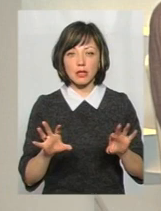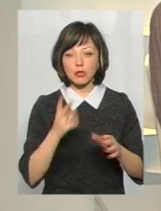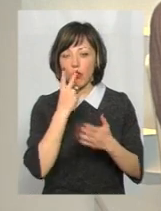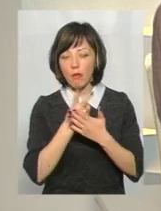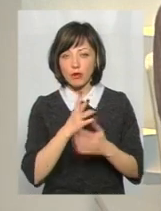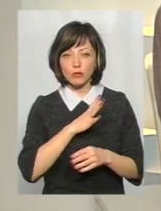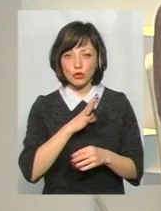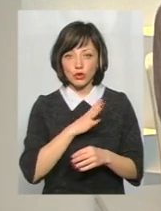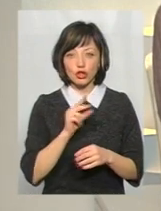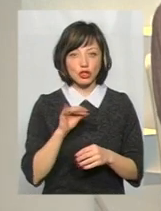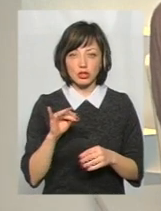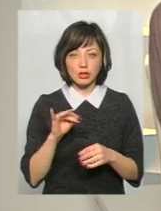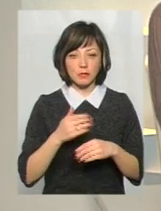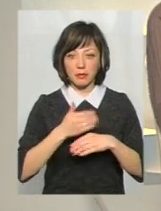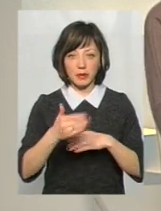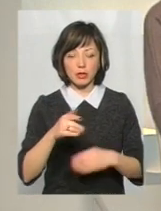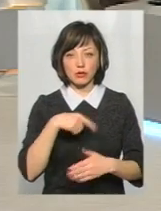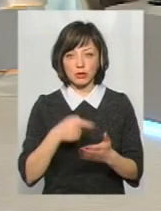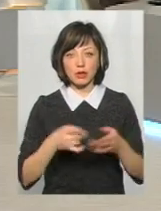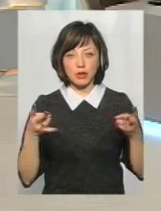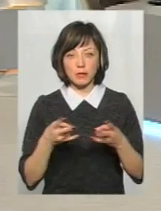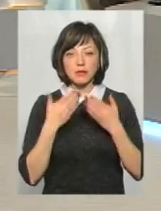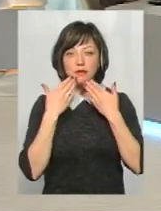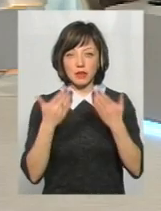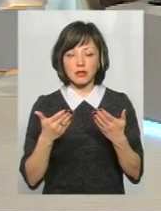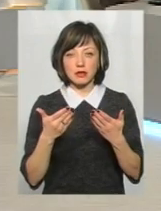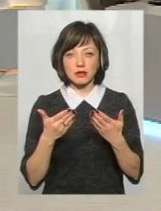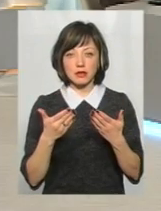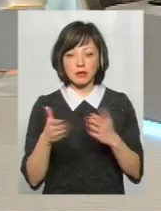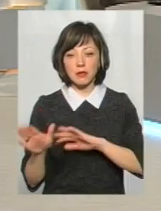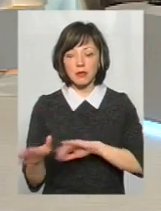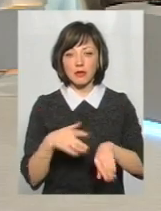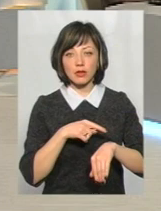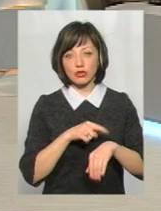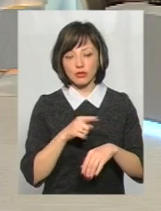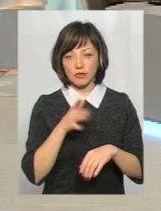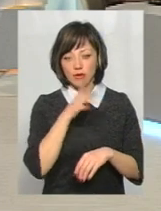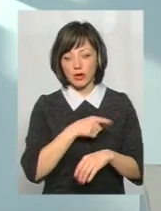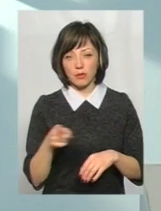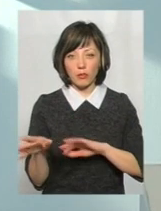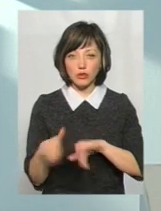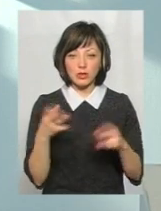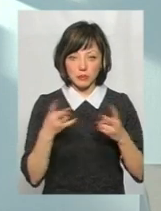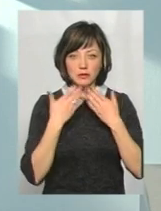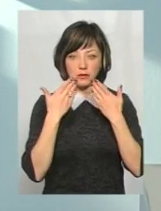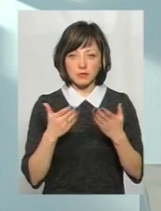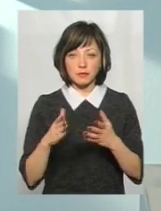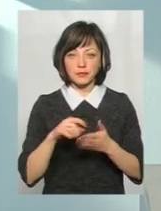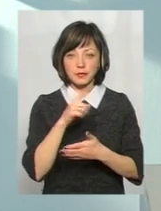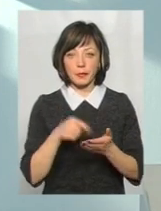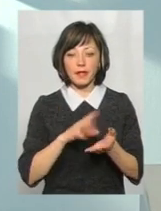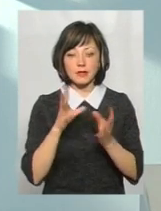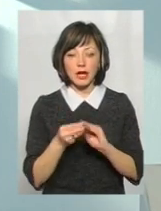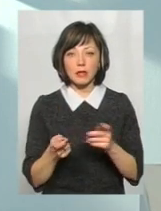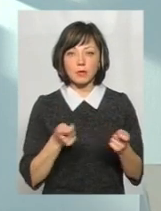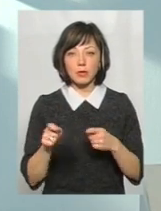побачене, чи не буде це запізно? От чи варто звертатися з плином певного часу? Взагалі, адміністраційне правопорушення, якщо ми